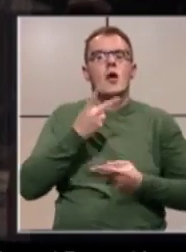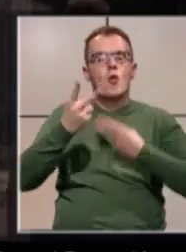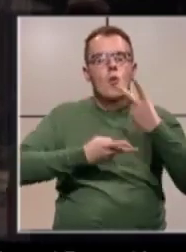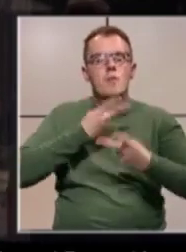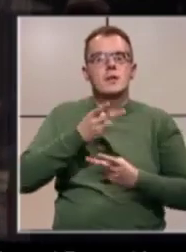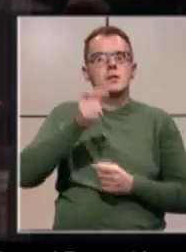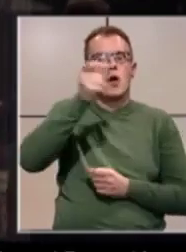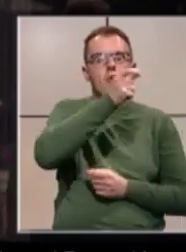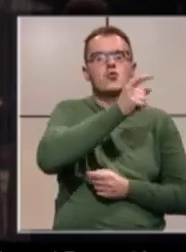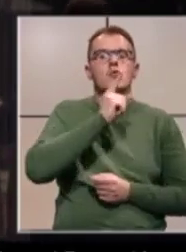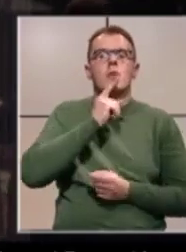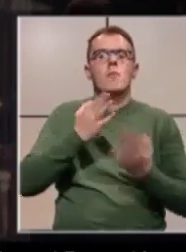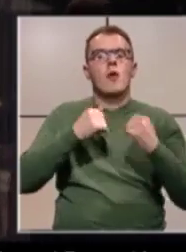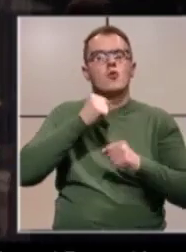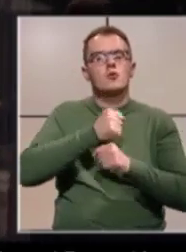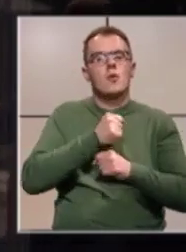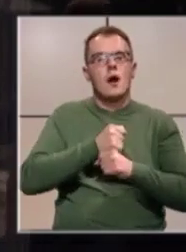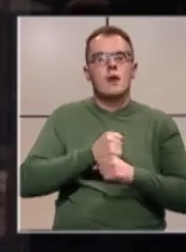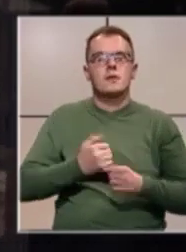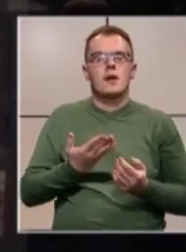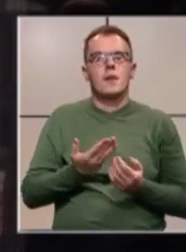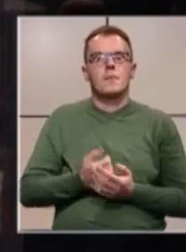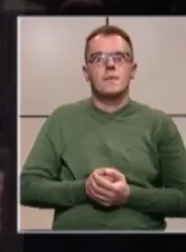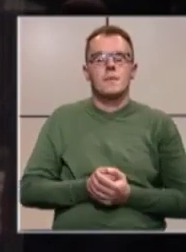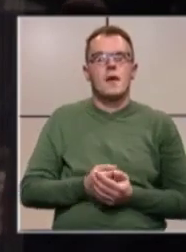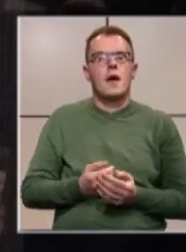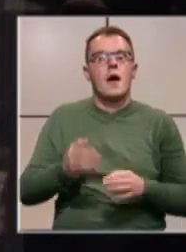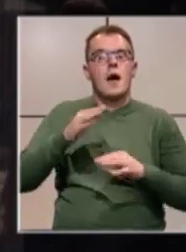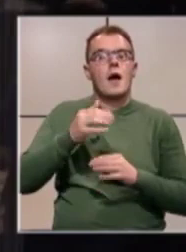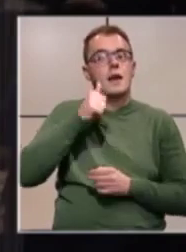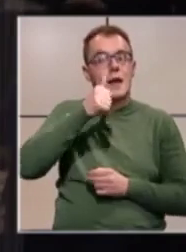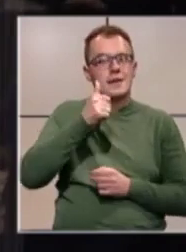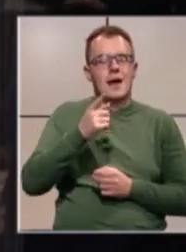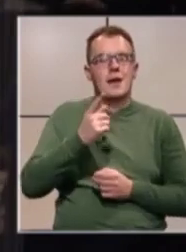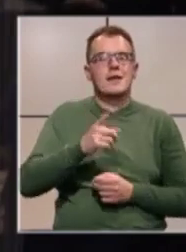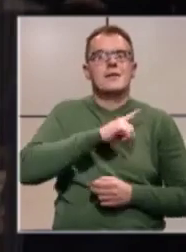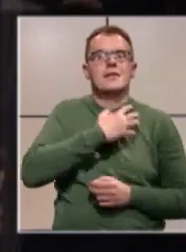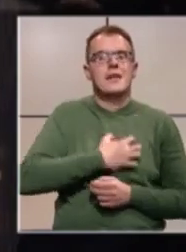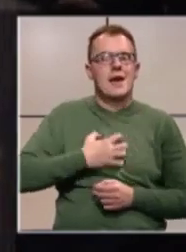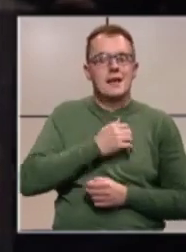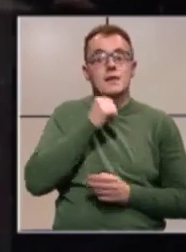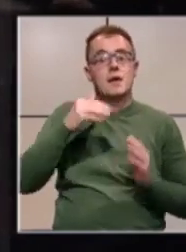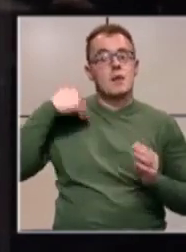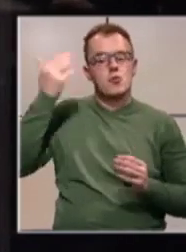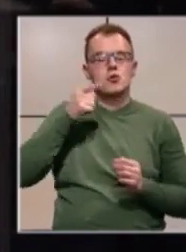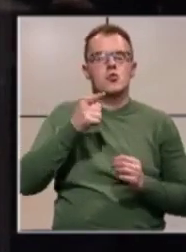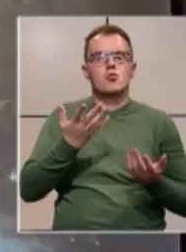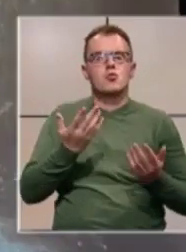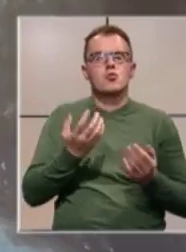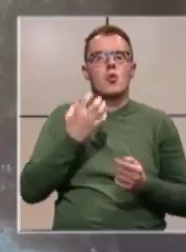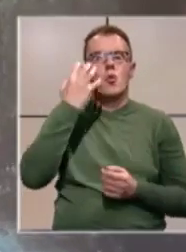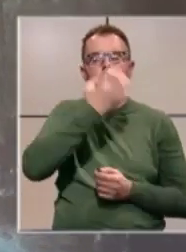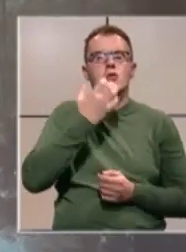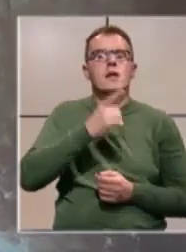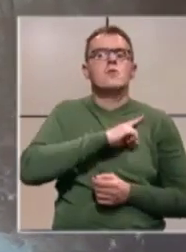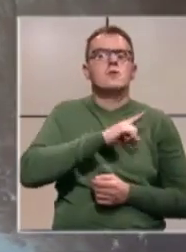osoba koje su radile na dan tragedije i poslije, zatim tu su portreti stradali.